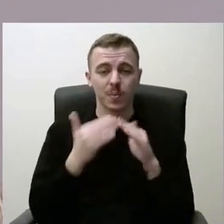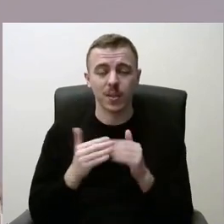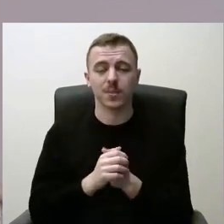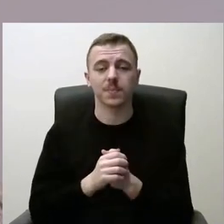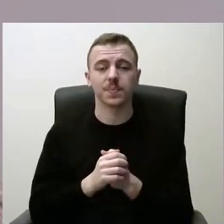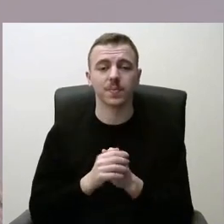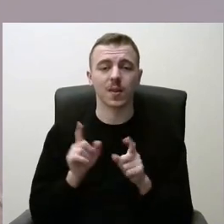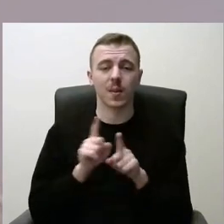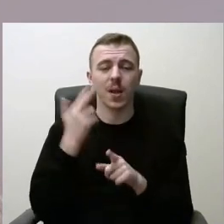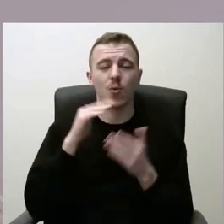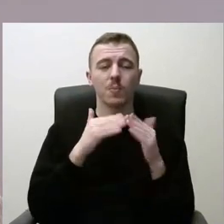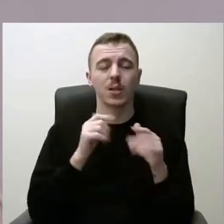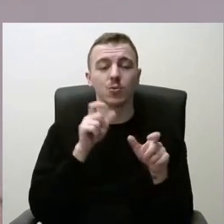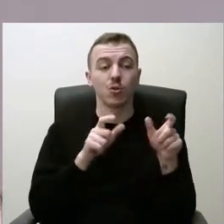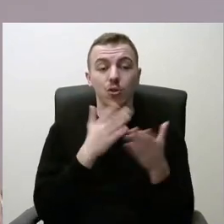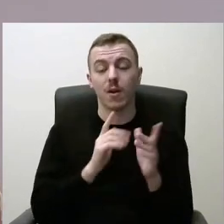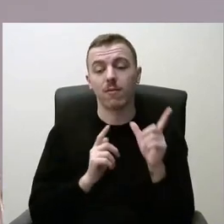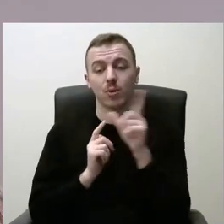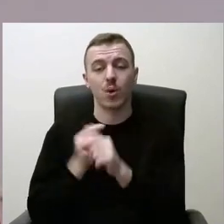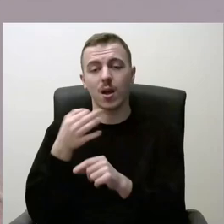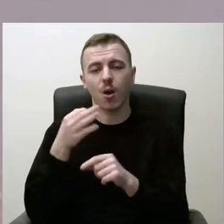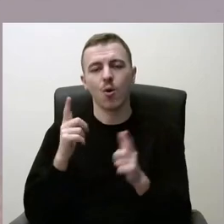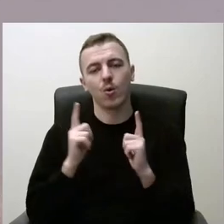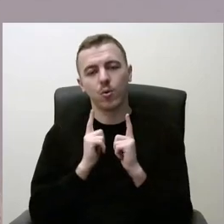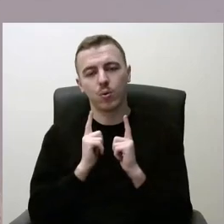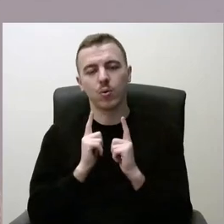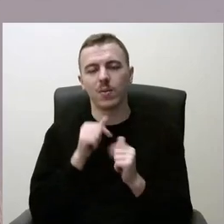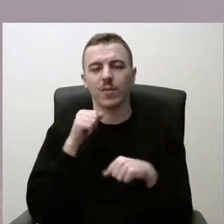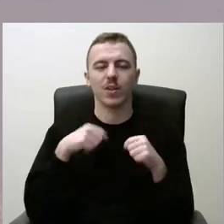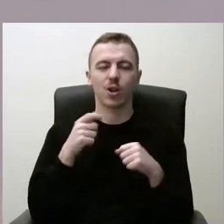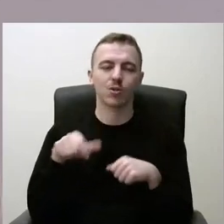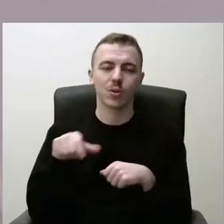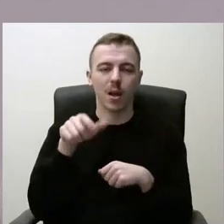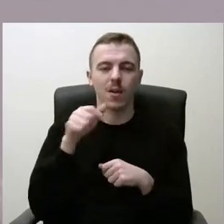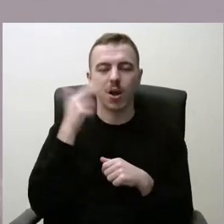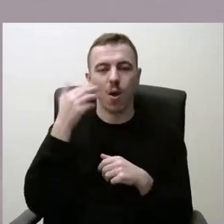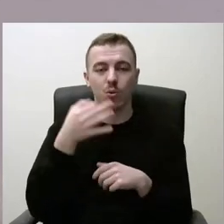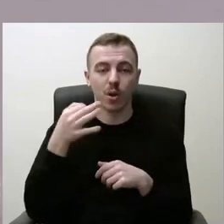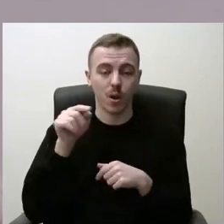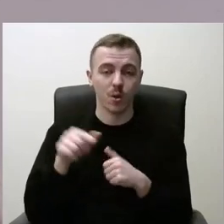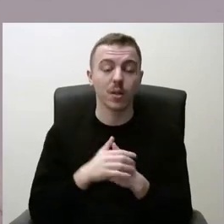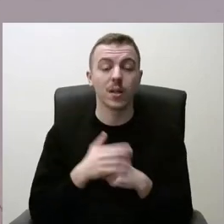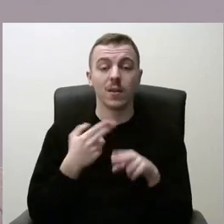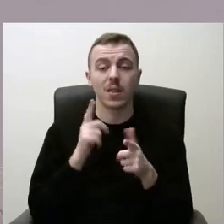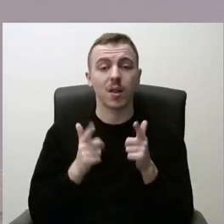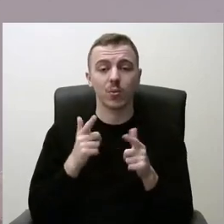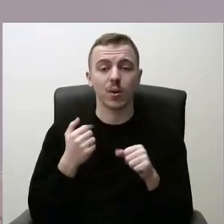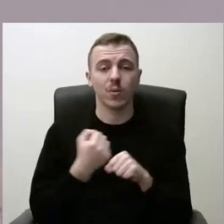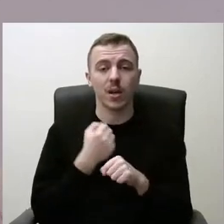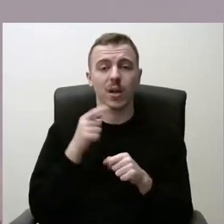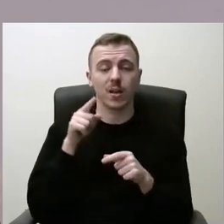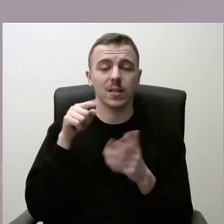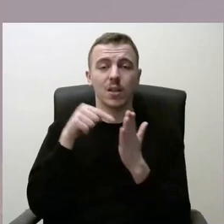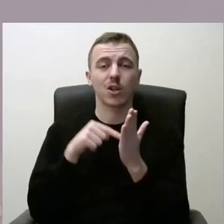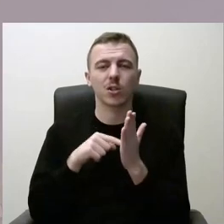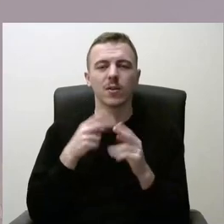taipogi Kauno miesto žmonės važiuoja pailsiauti, kad ir į dviračio tokus į Kauno rajoną. Tai natūralu, kad tie sąlyčio taškai tarp Kauno